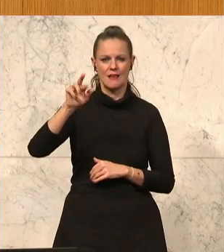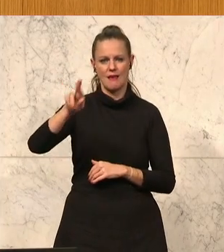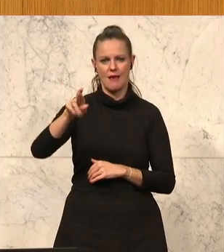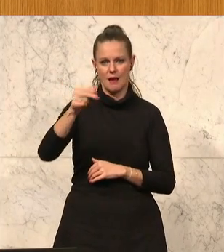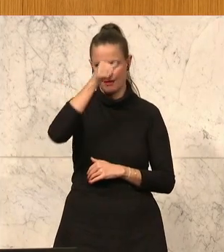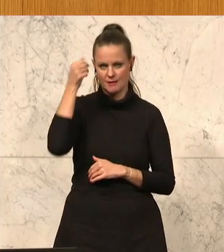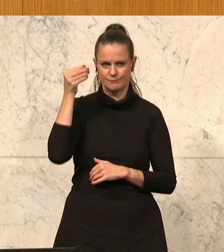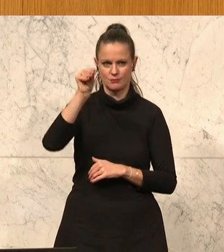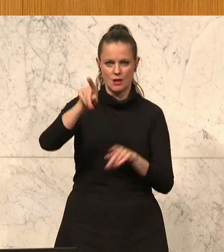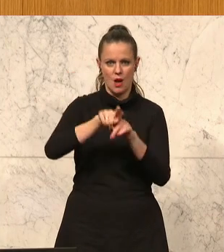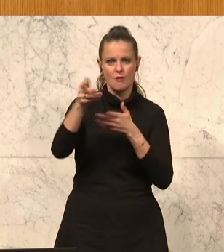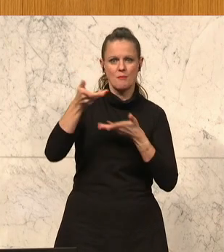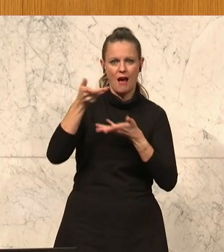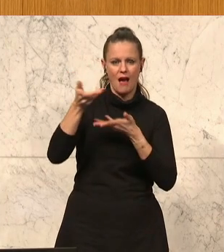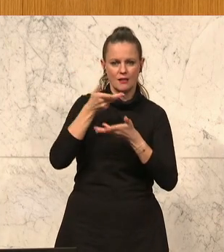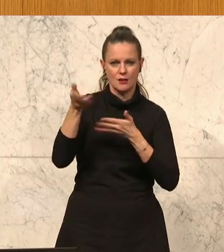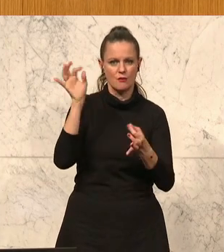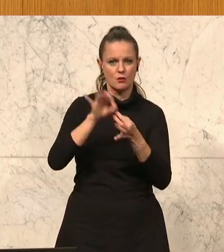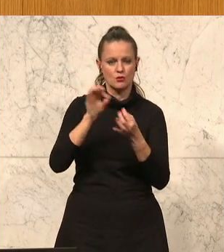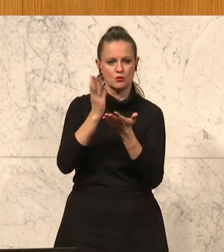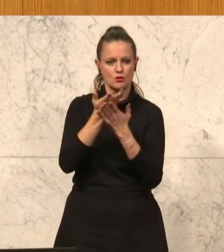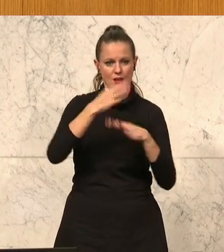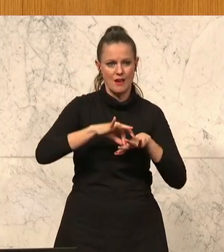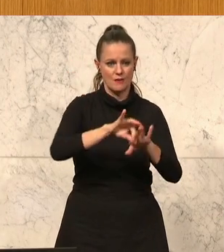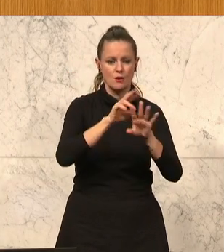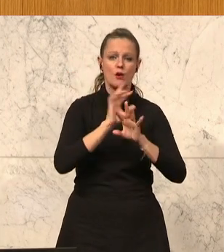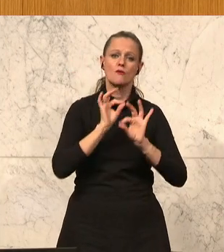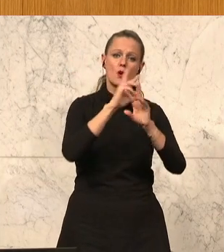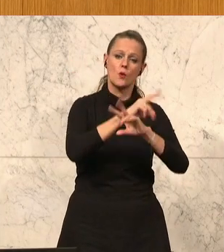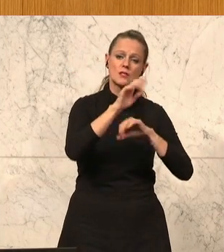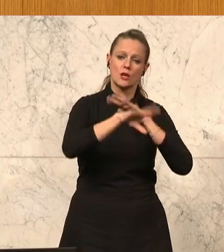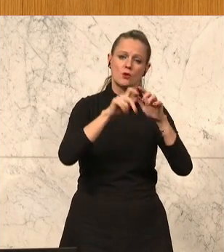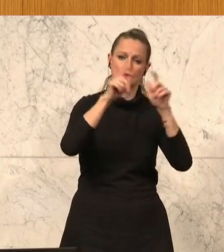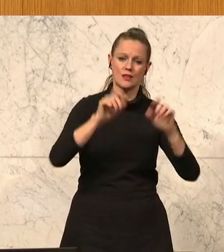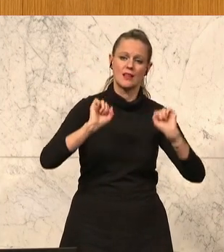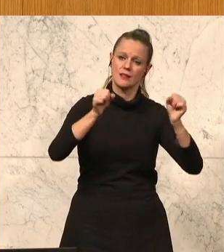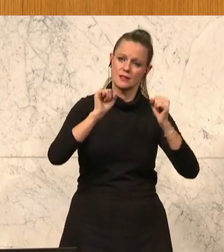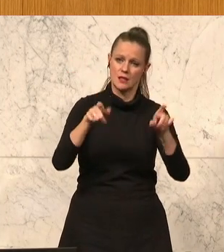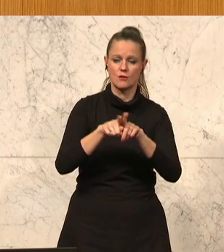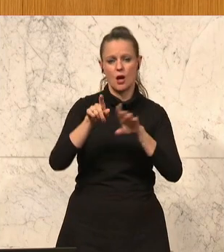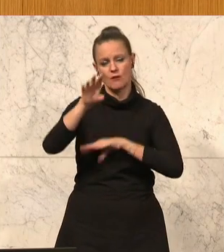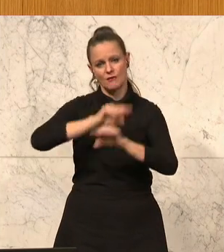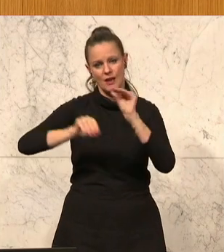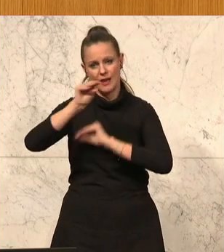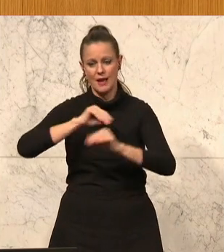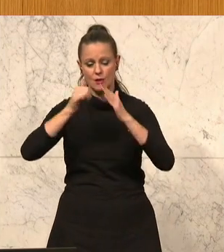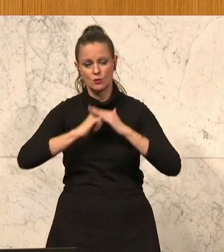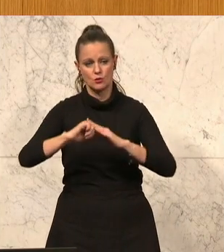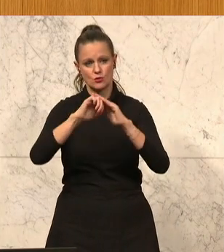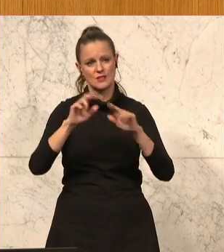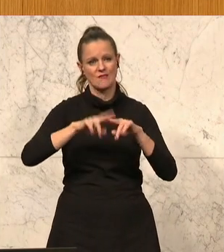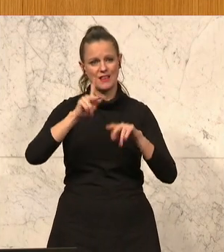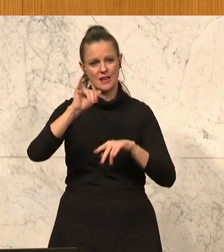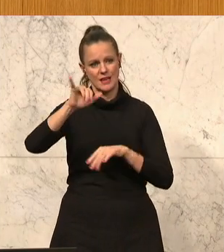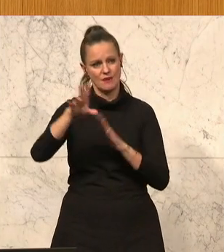hier auch eine beratende Funktion bereits heute einführen, um österreichische Unternehmen, Initiativen, Vereine dabei zu unterstützen, wenn sie